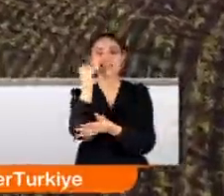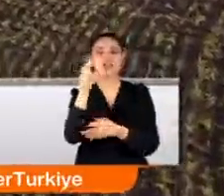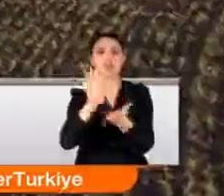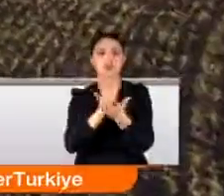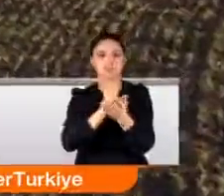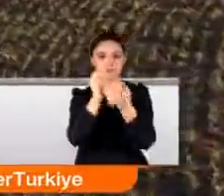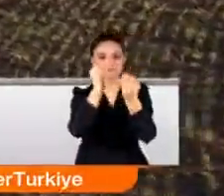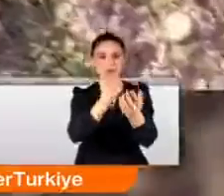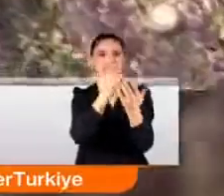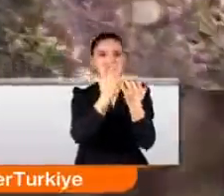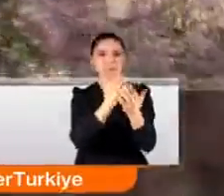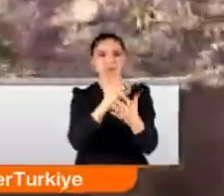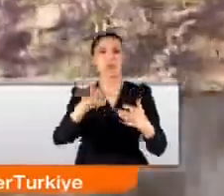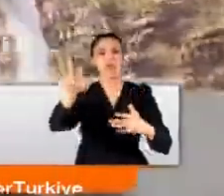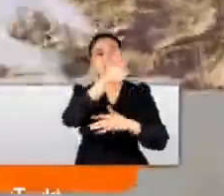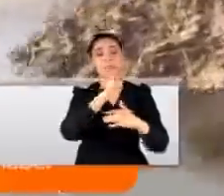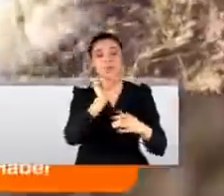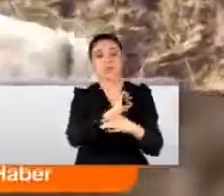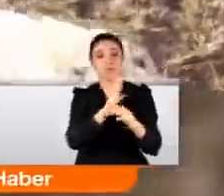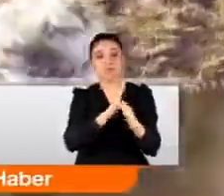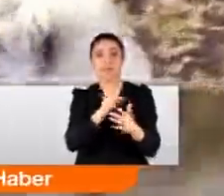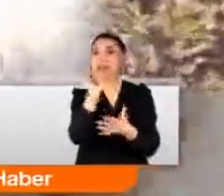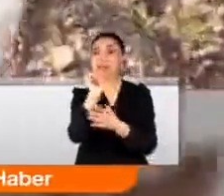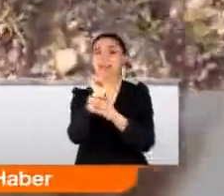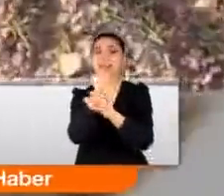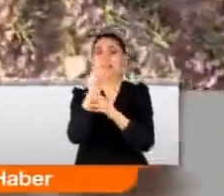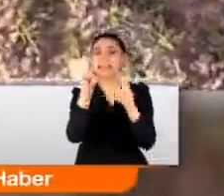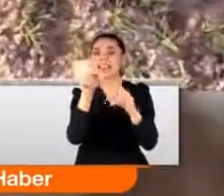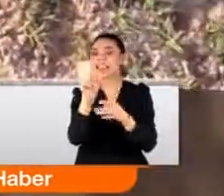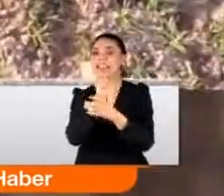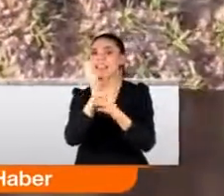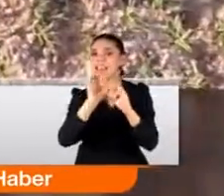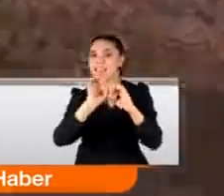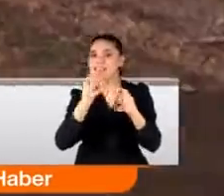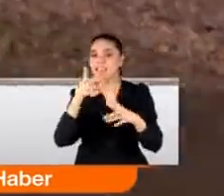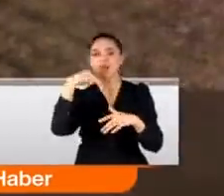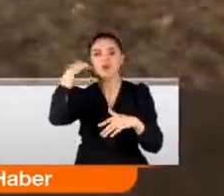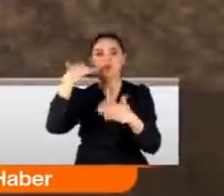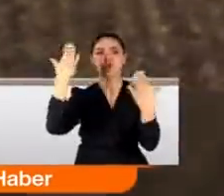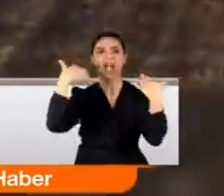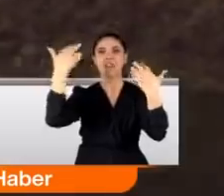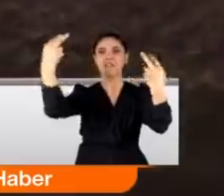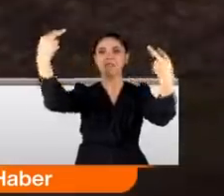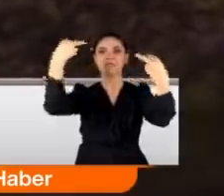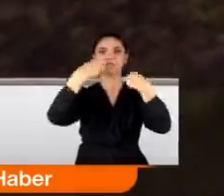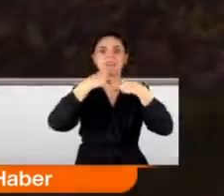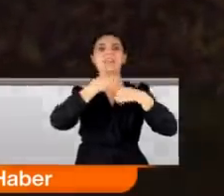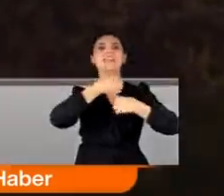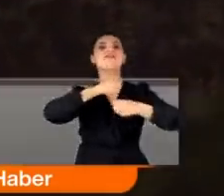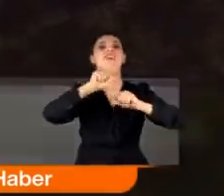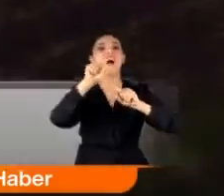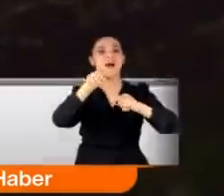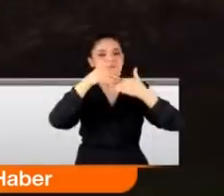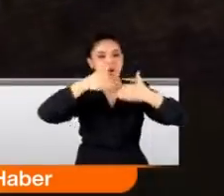vahşi hayvanların korkulu rüyası. Ama yetenekleri bununla da sınırlı değil. Koyunlara havadan yaklaşılmasına da izin vermiyor.